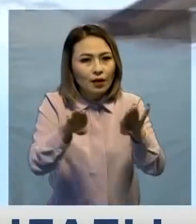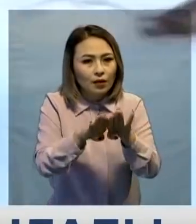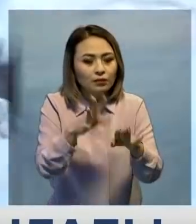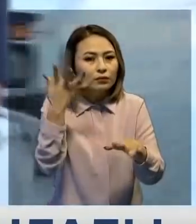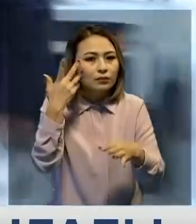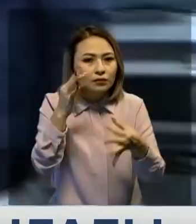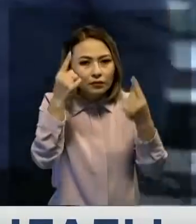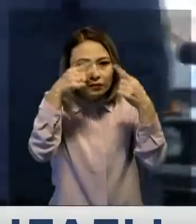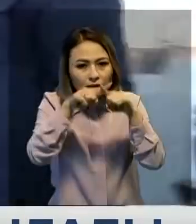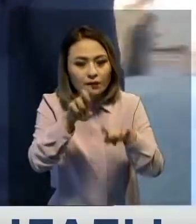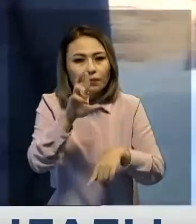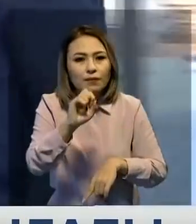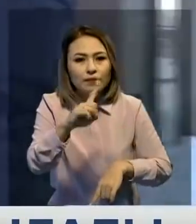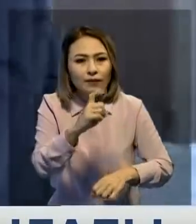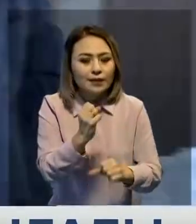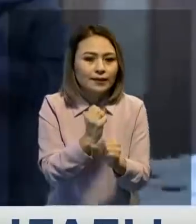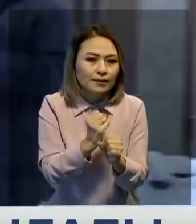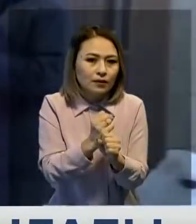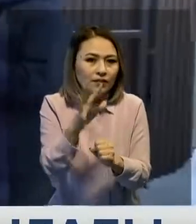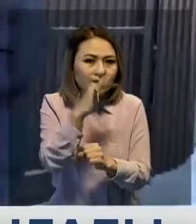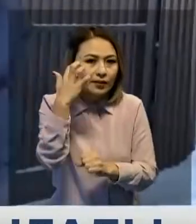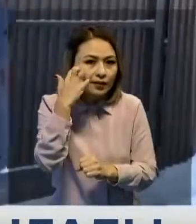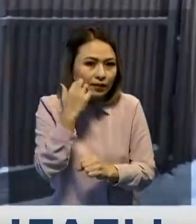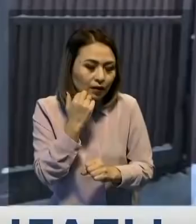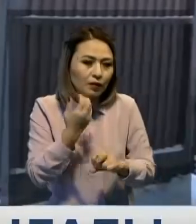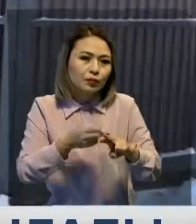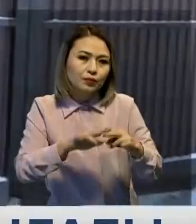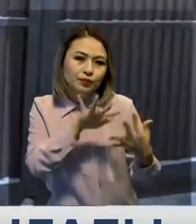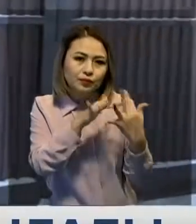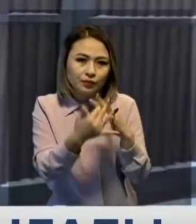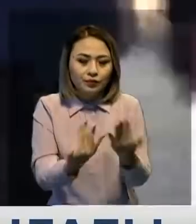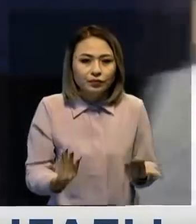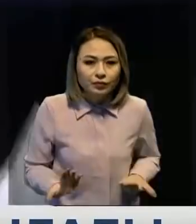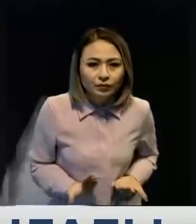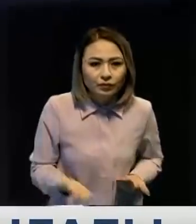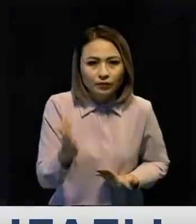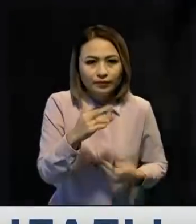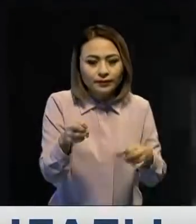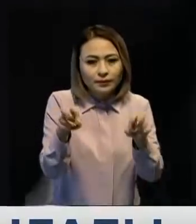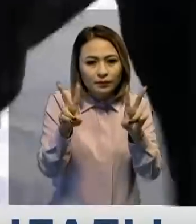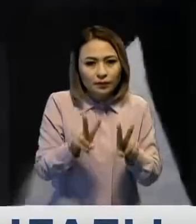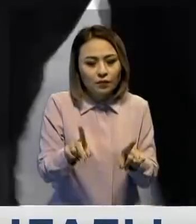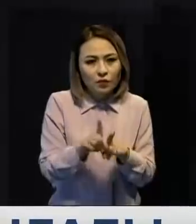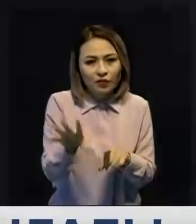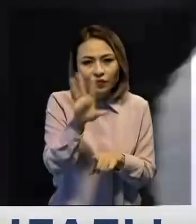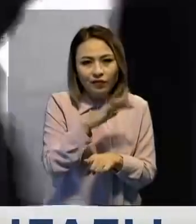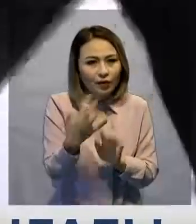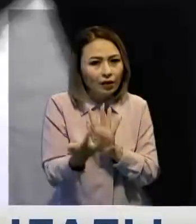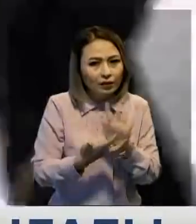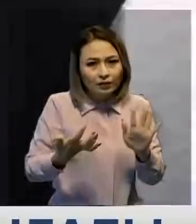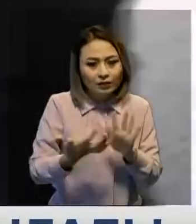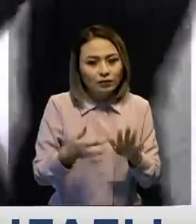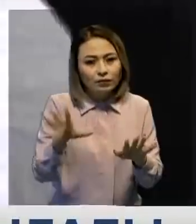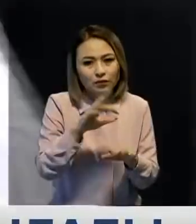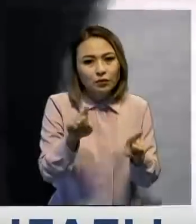материалдық техникалық базасы айтарлықта ескірді. Әсіресі ауылды жерлерде мамандардың көлігі әптен тозған. Сәтін салса,